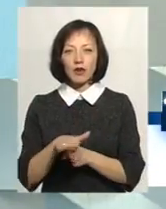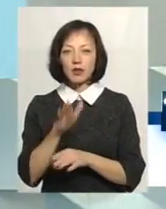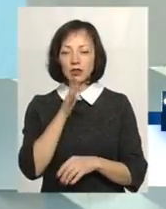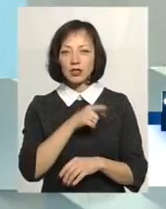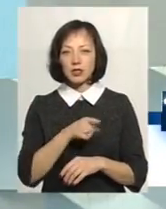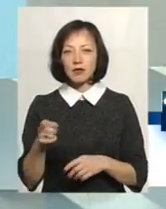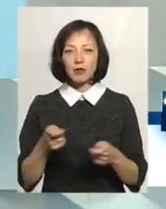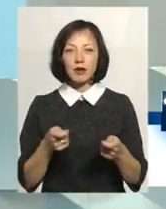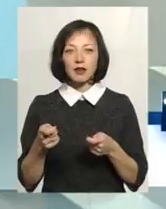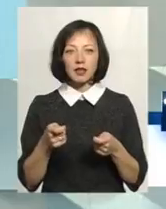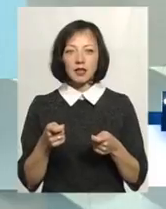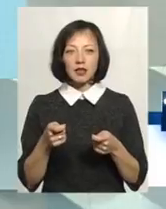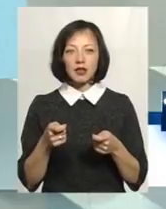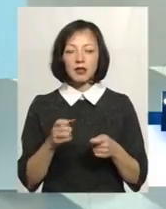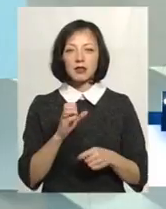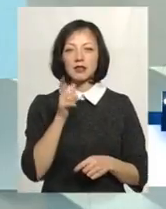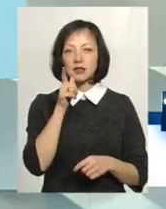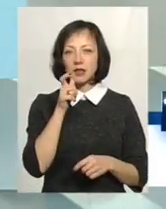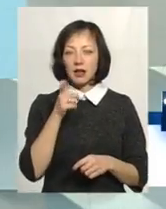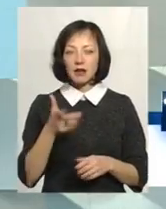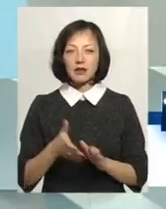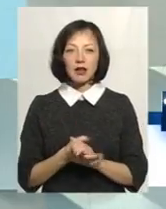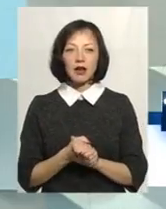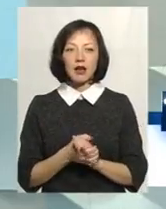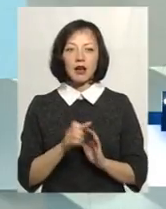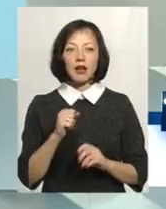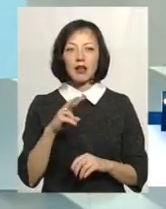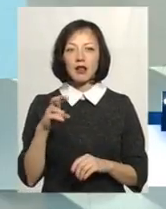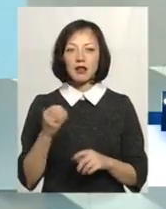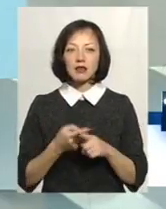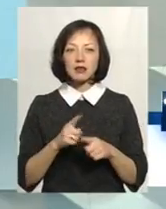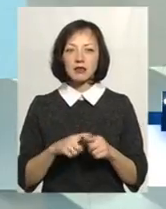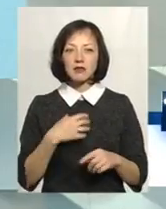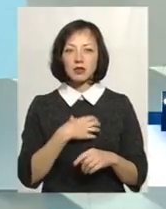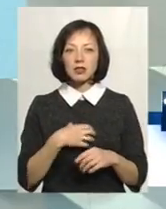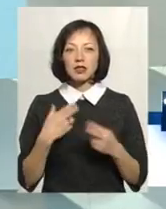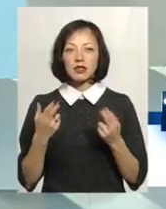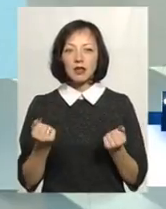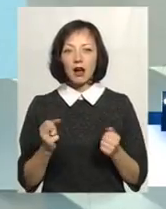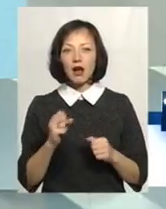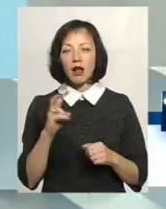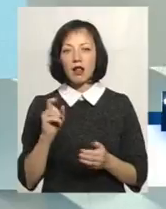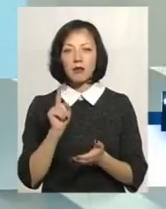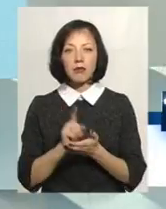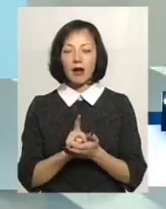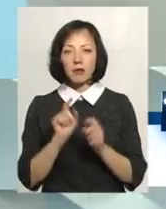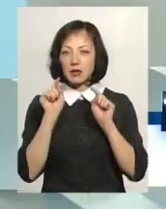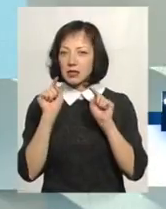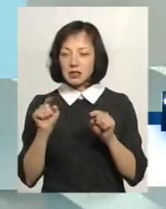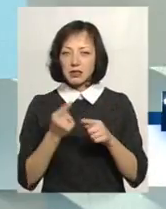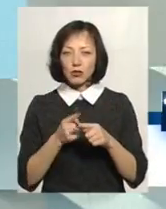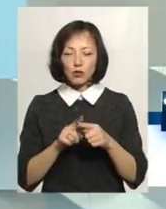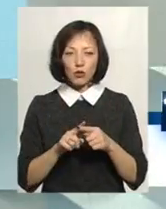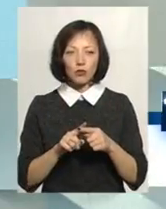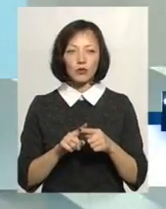часів правління Йосипа Вістріоновича Сталіна. Проте це є дуже важливим. Проте ми маємо не зациклюватися на